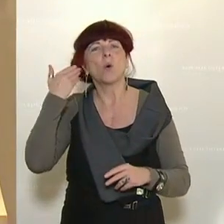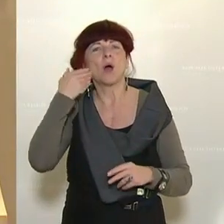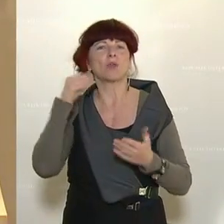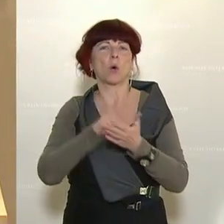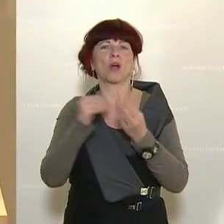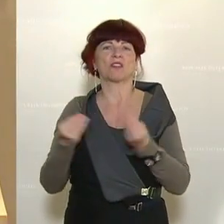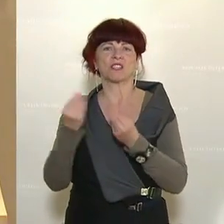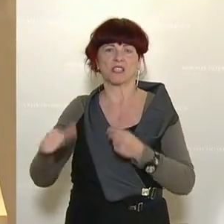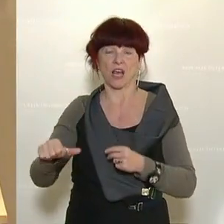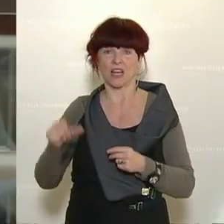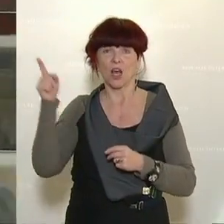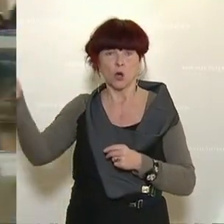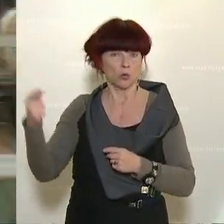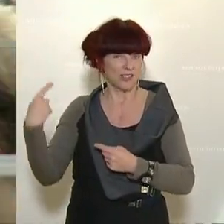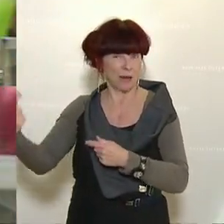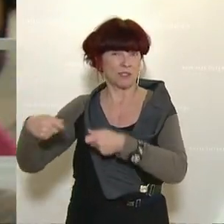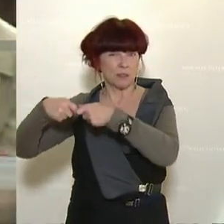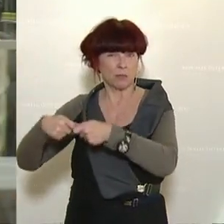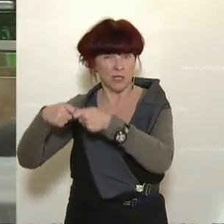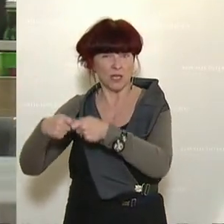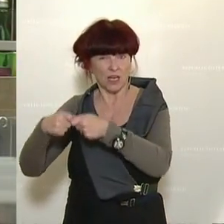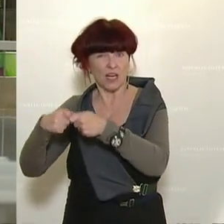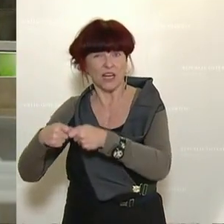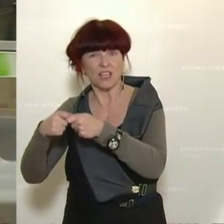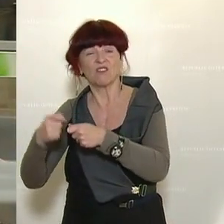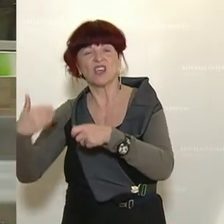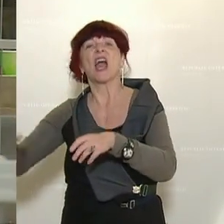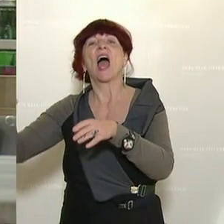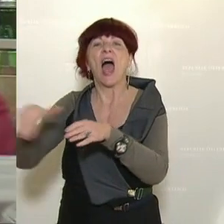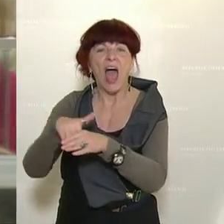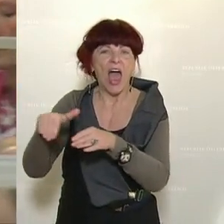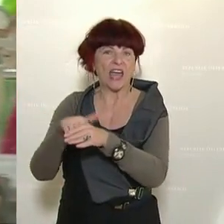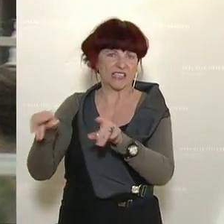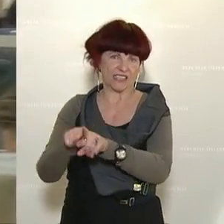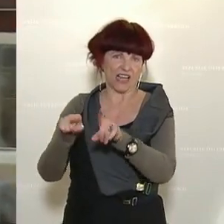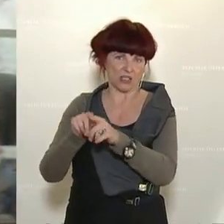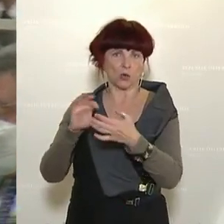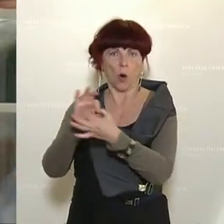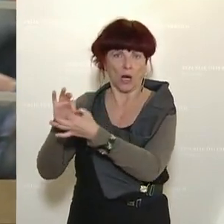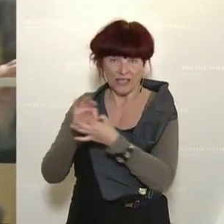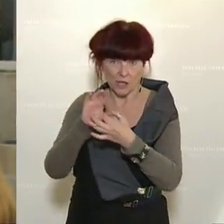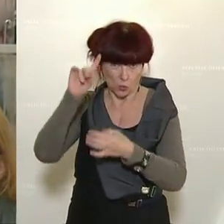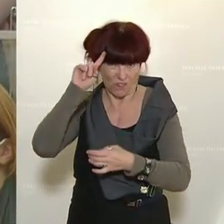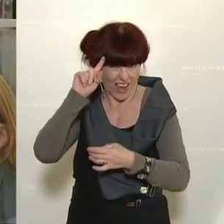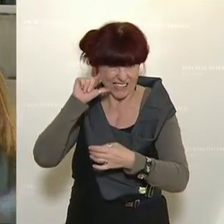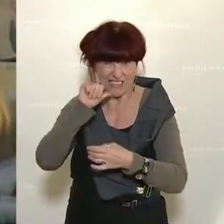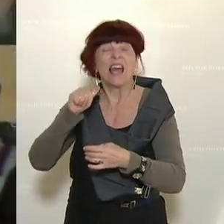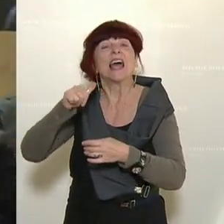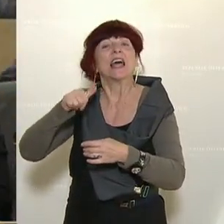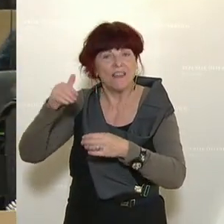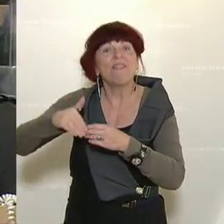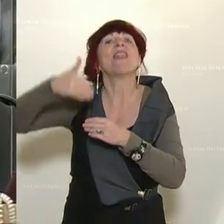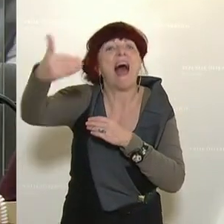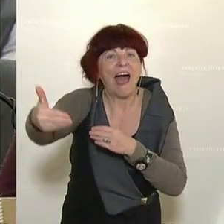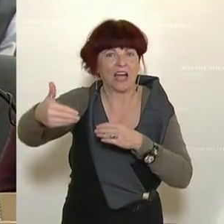als Mitglied einer Einsatzorganisation müsstest du wissen, dass man nach dem Einsatz evaluiert und nicht mittendrin. Das ist ganz einfach